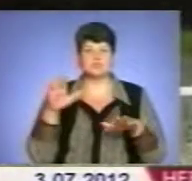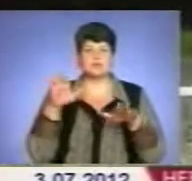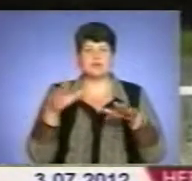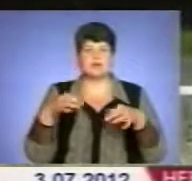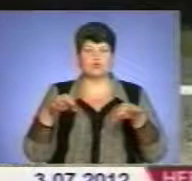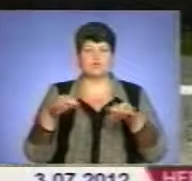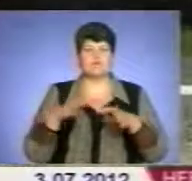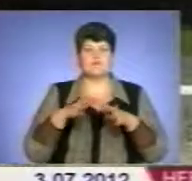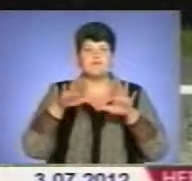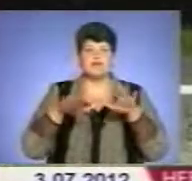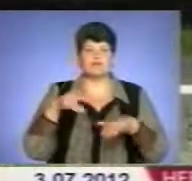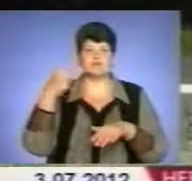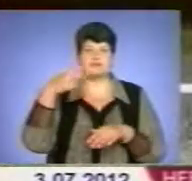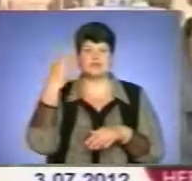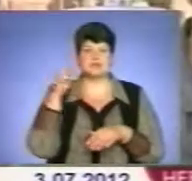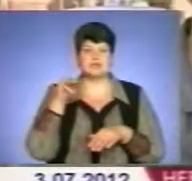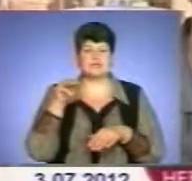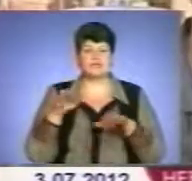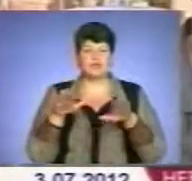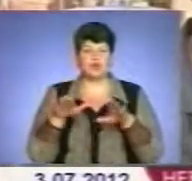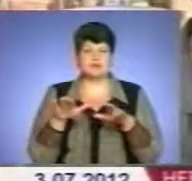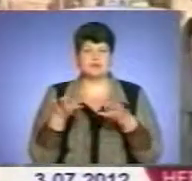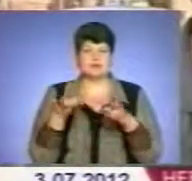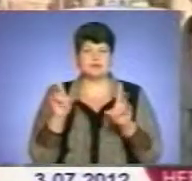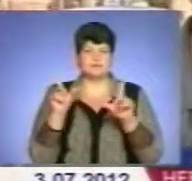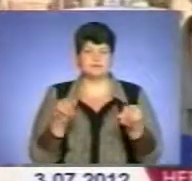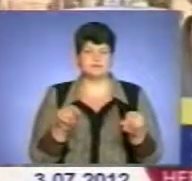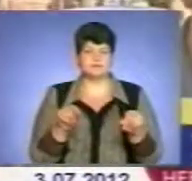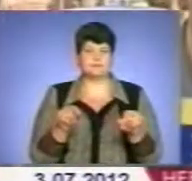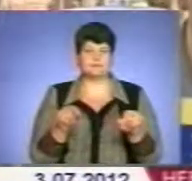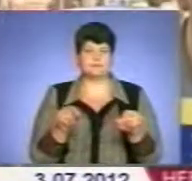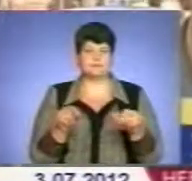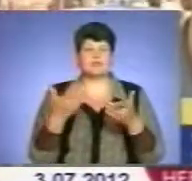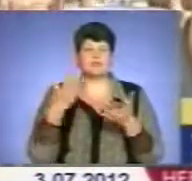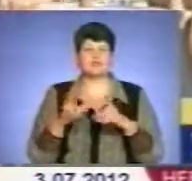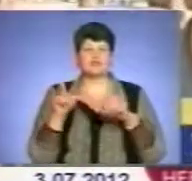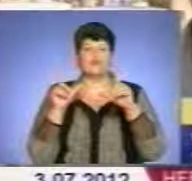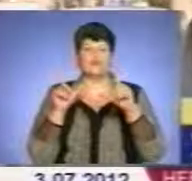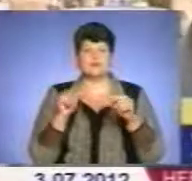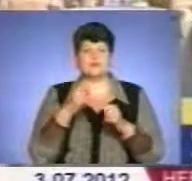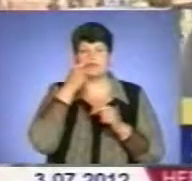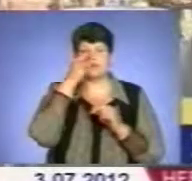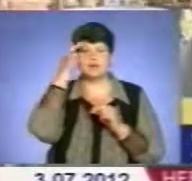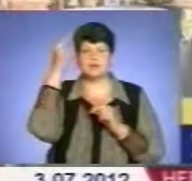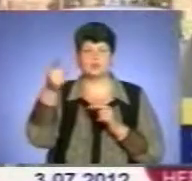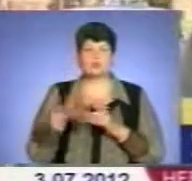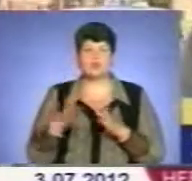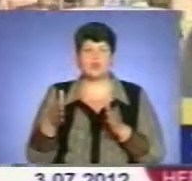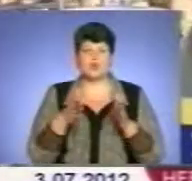денну спеку та рухом у нічний час. Мати з собою якусь воду, якщо виїжджає в якусь далеку дорогу, повинна свою